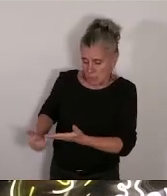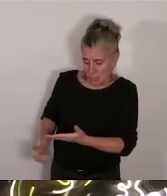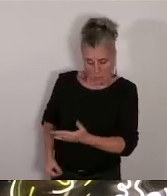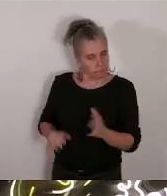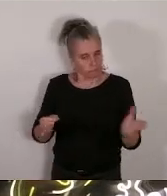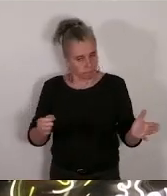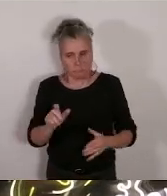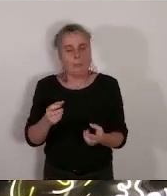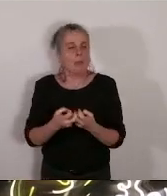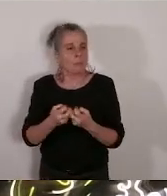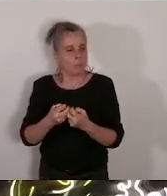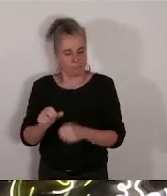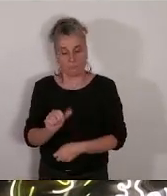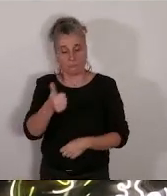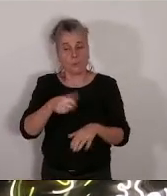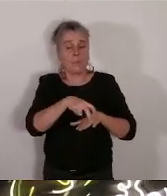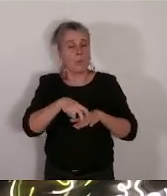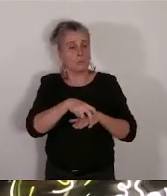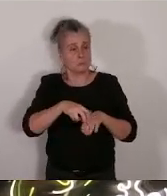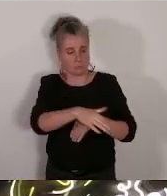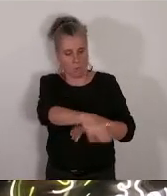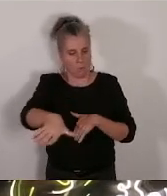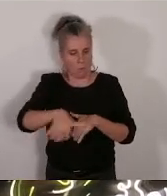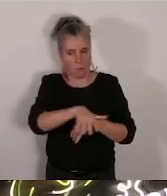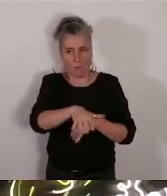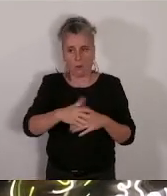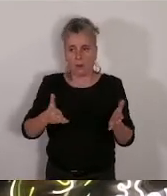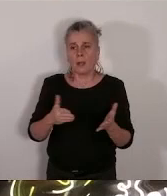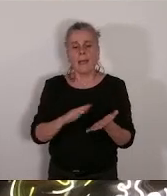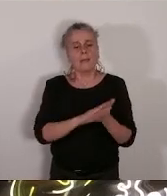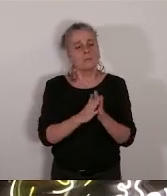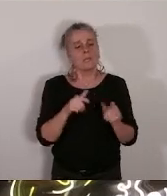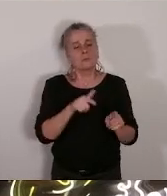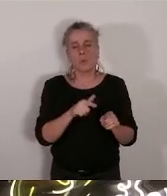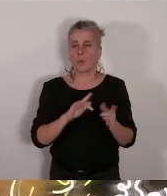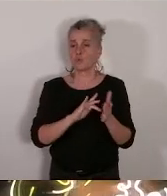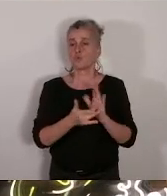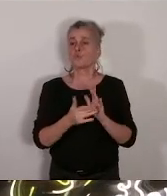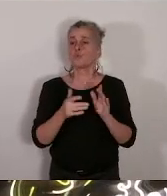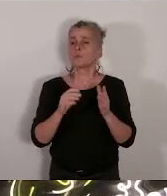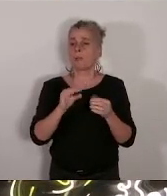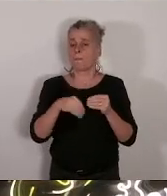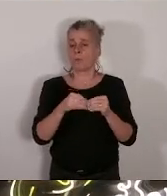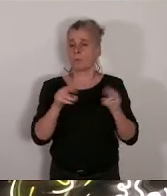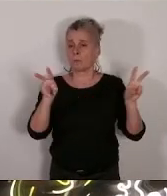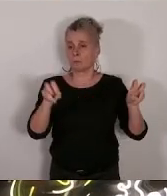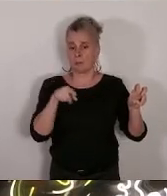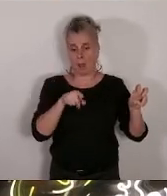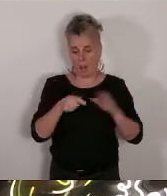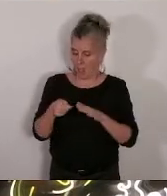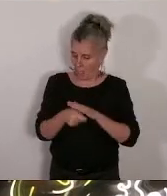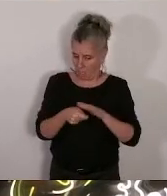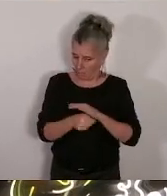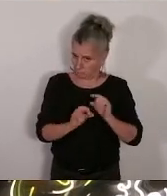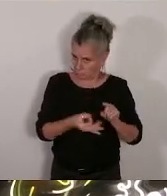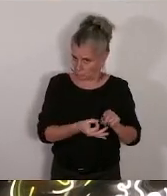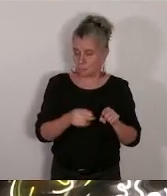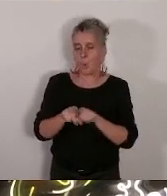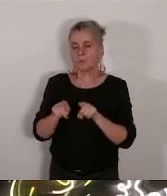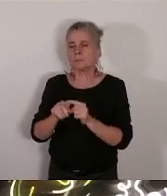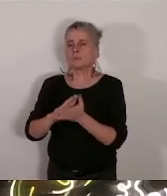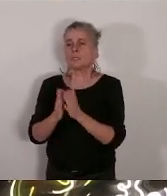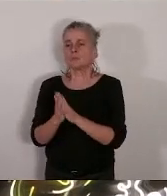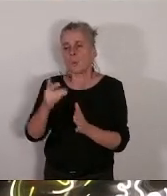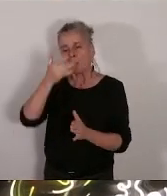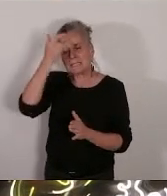arrondissement, l'association Tout un monde est soutenue par la présente délibération, tout comme l'association Saint-Pierre-Saint